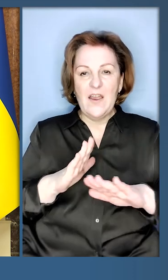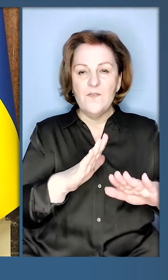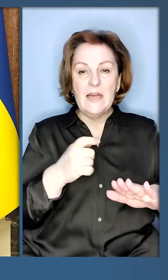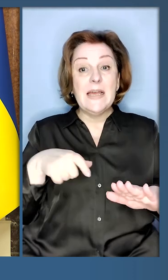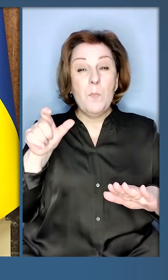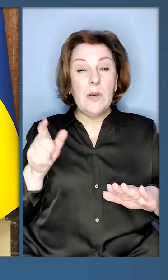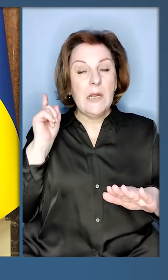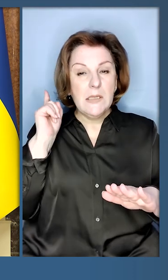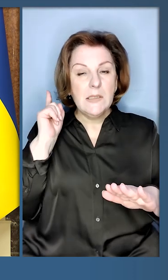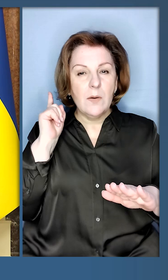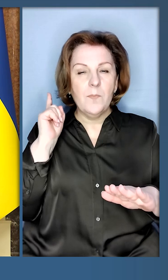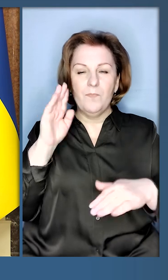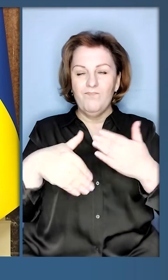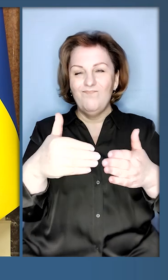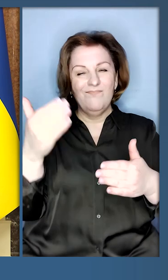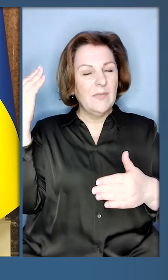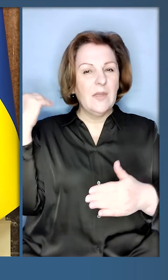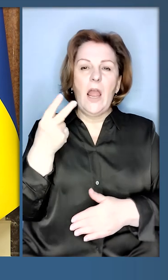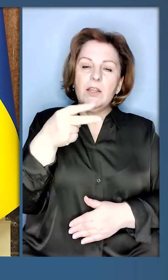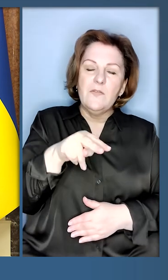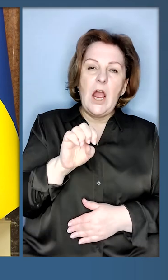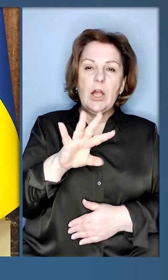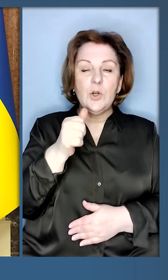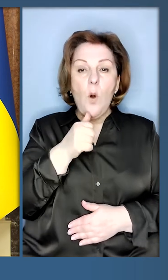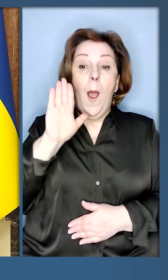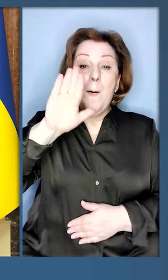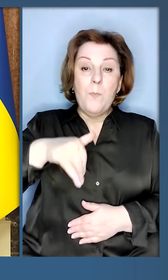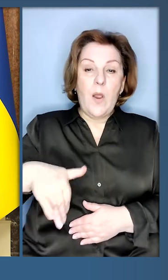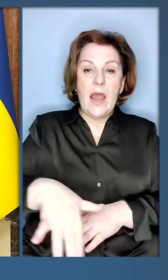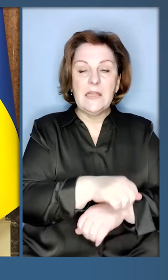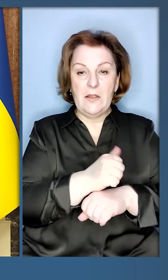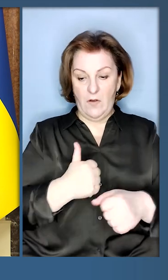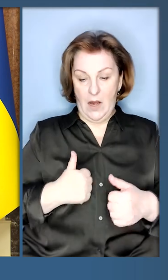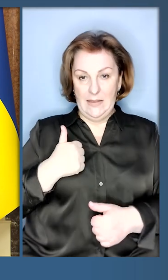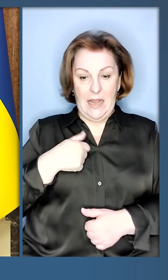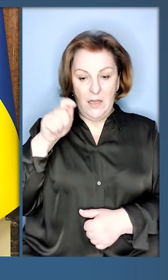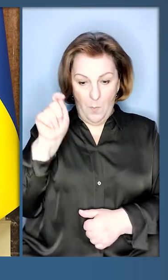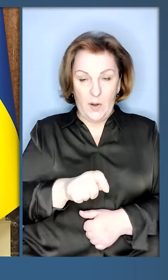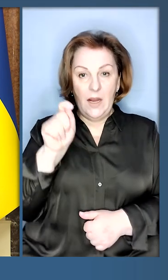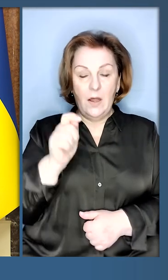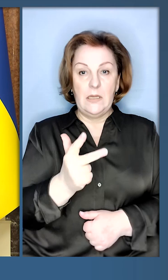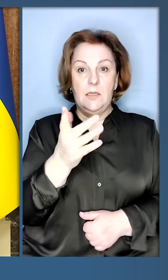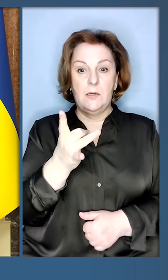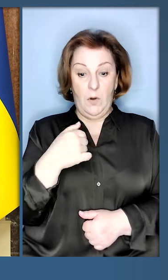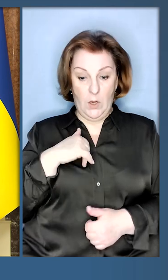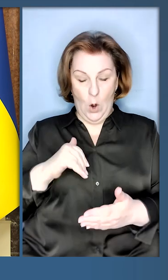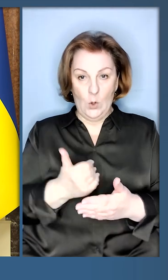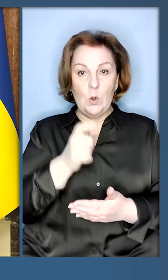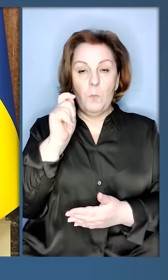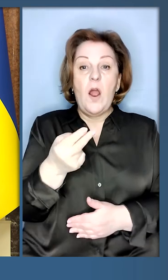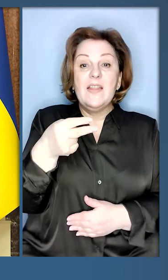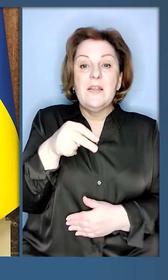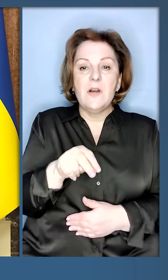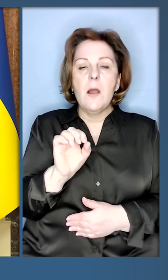далі в 2014 році, після Революції Гідності, я приїздив три рази. Знову я приїхав у